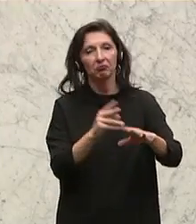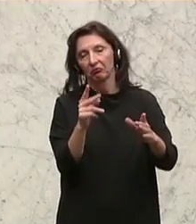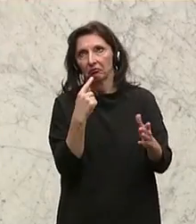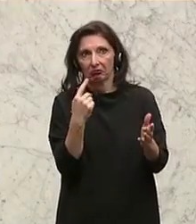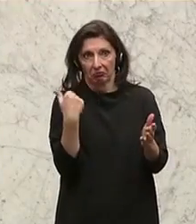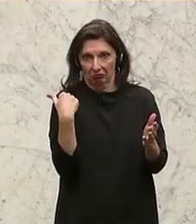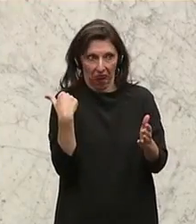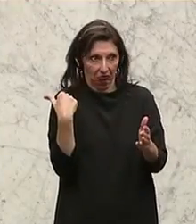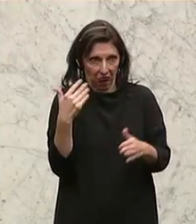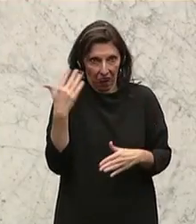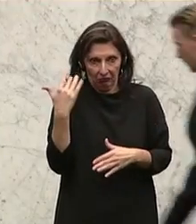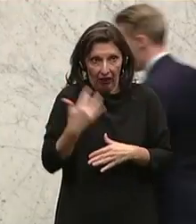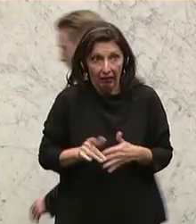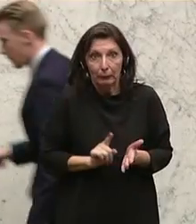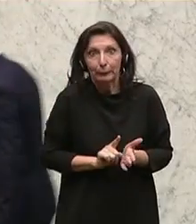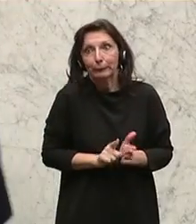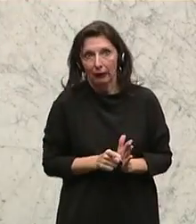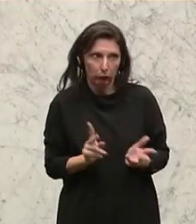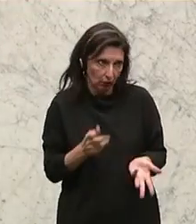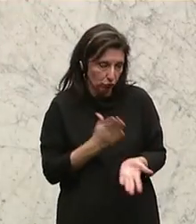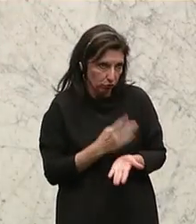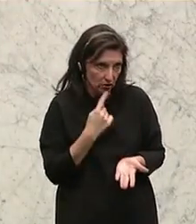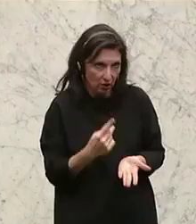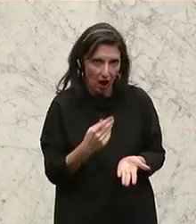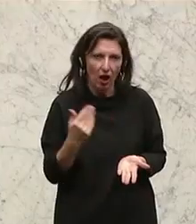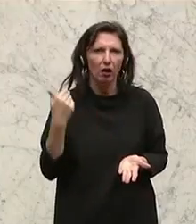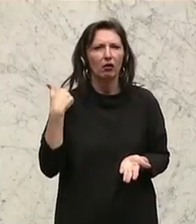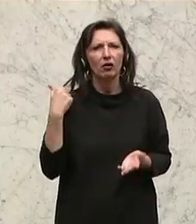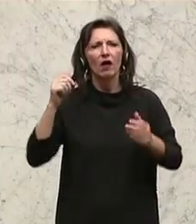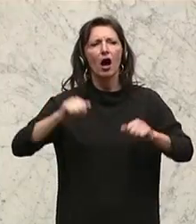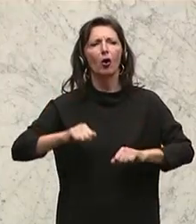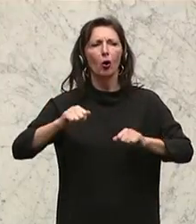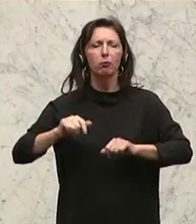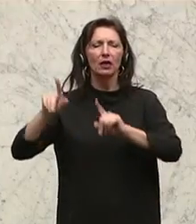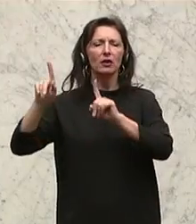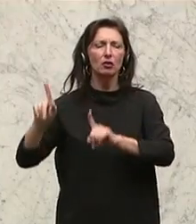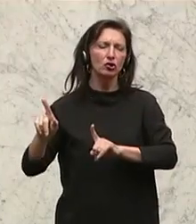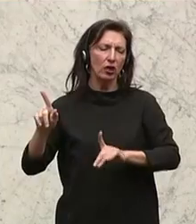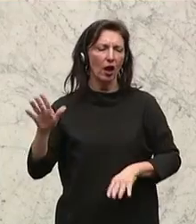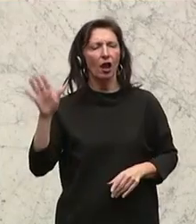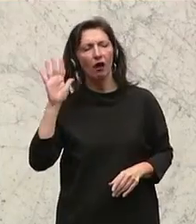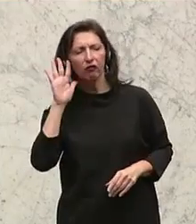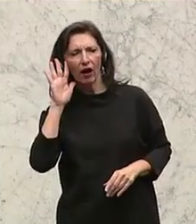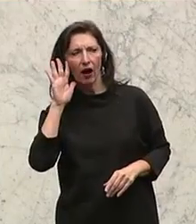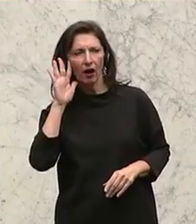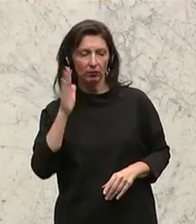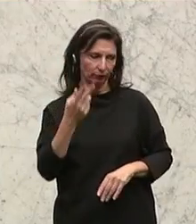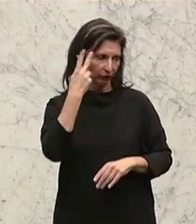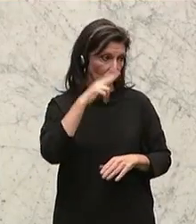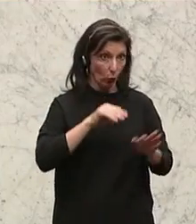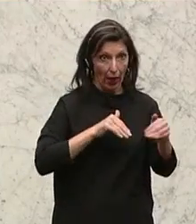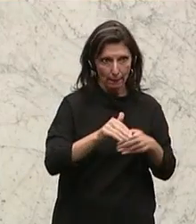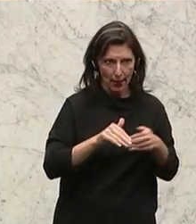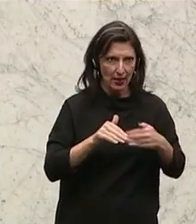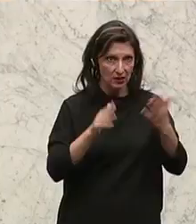sagen, Minuten noch von kompetenter Stelle zugetragen. Und ich ersuche, Herr Bundesminister, Sie und Ihre Juristen im